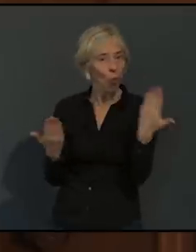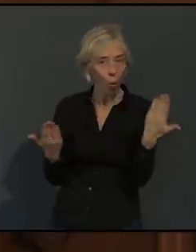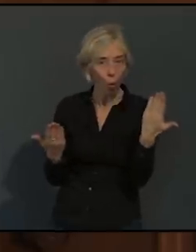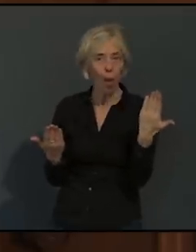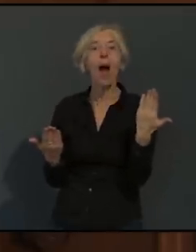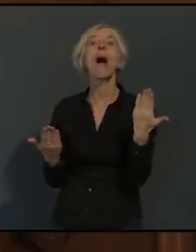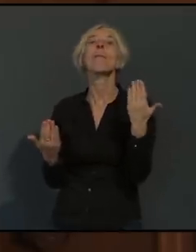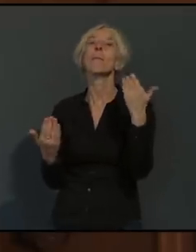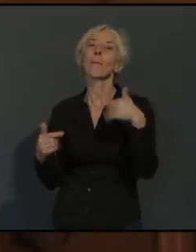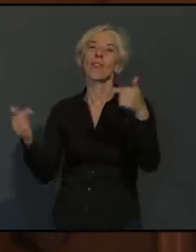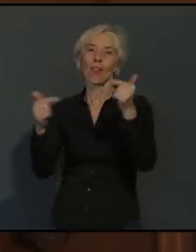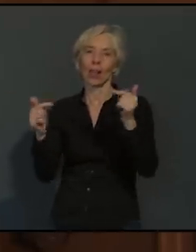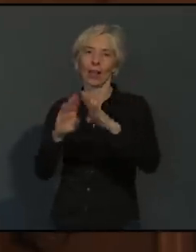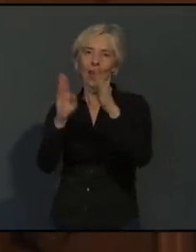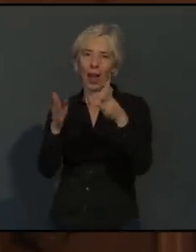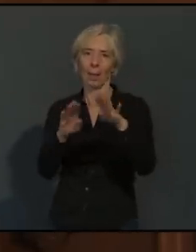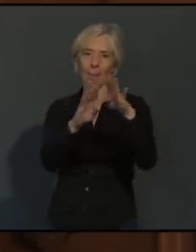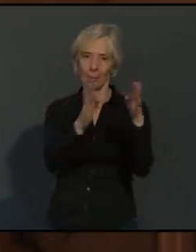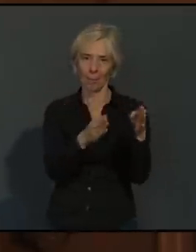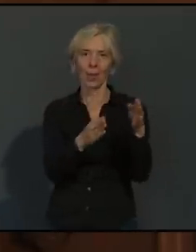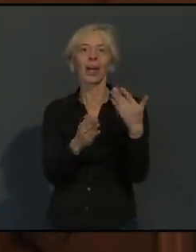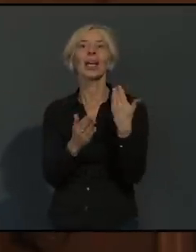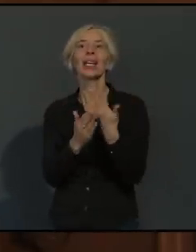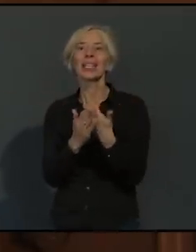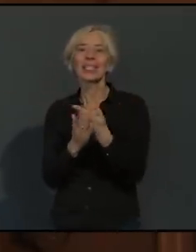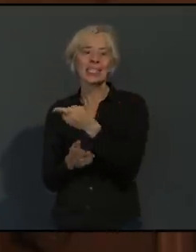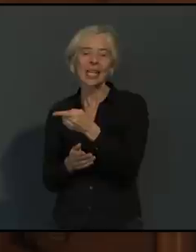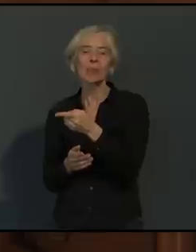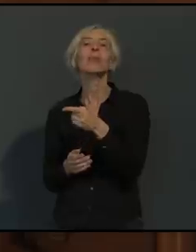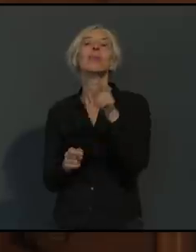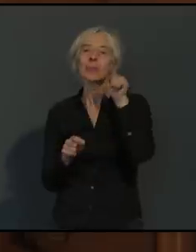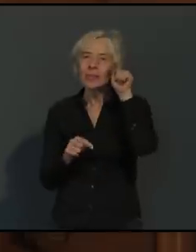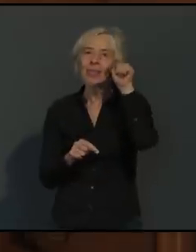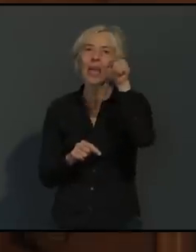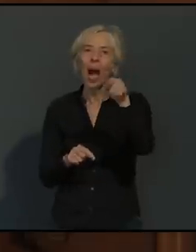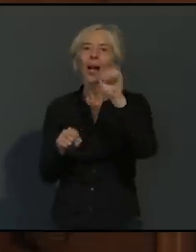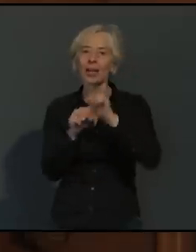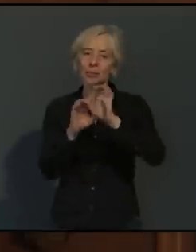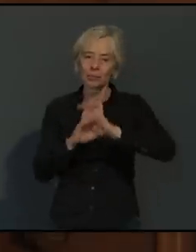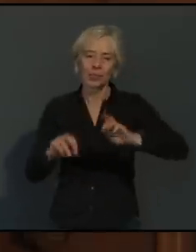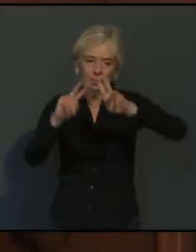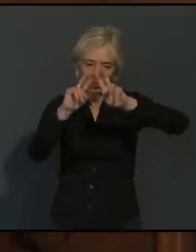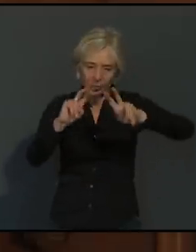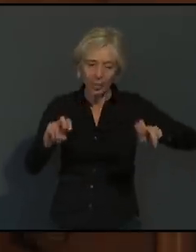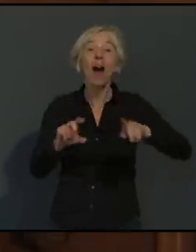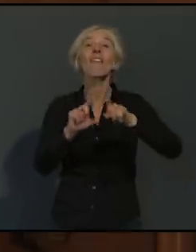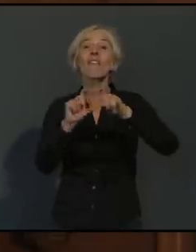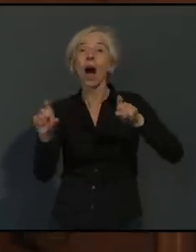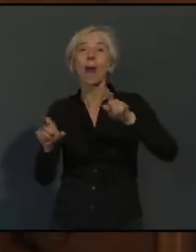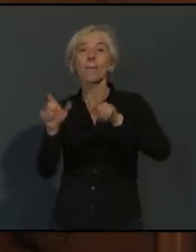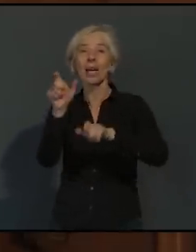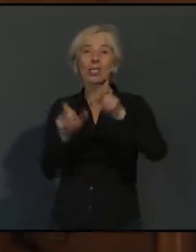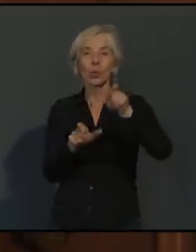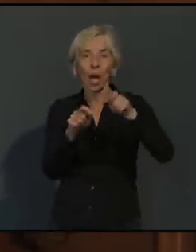Kontaktpersonennachverfolgung für uns größtenteils selbstständig übernehmen können und das Gott sei Dank inzwischen auch schon wirklich sehr gut